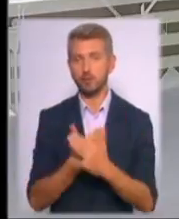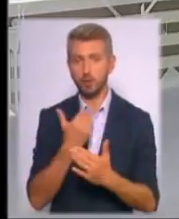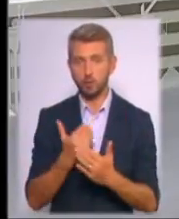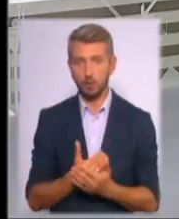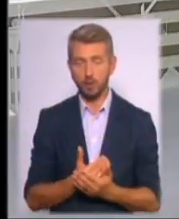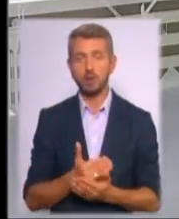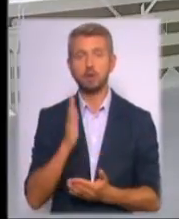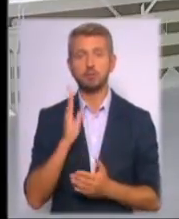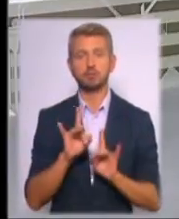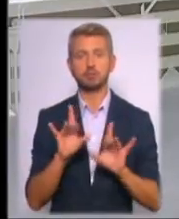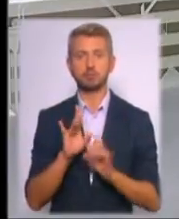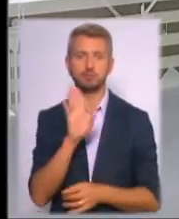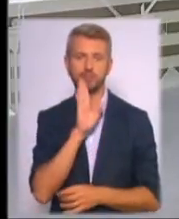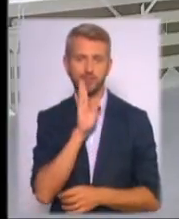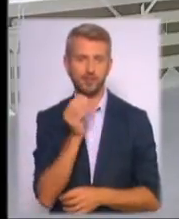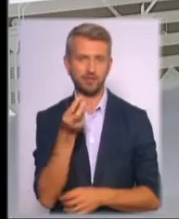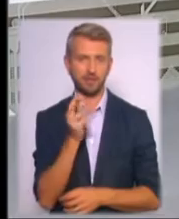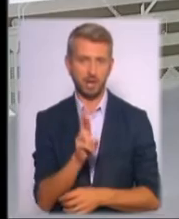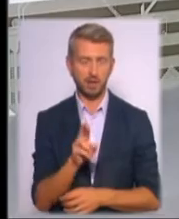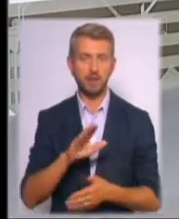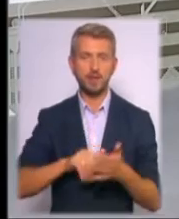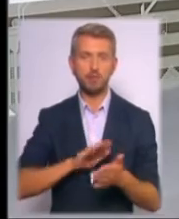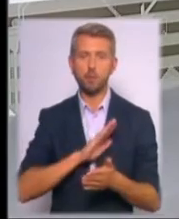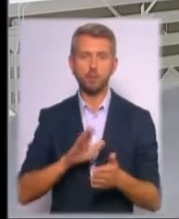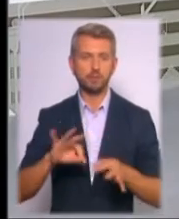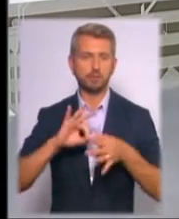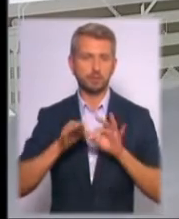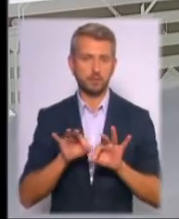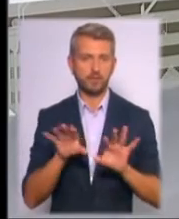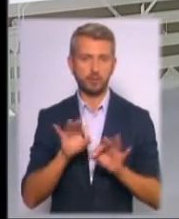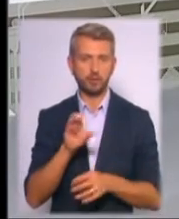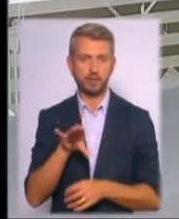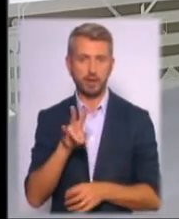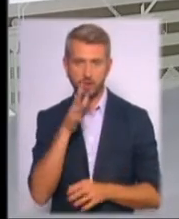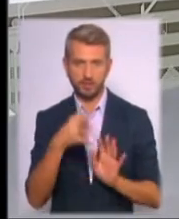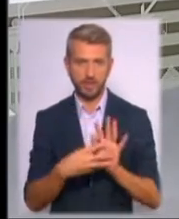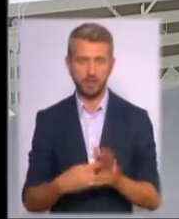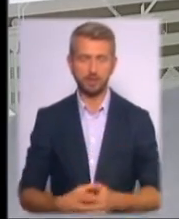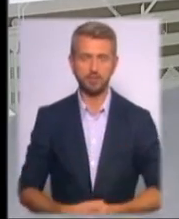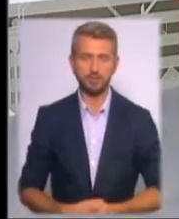глядачів готує Євгенія Золотоверха. І не пропустіть розгорнутий випуск КСТН о 21-й.